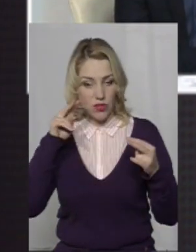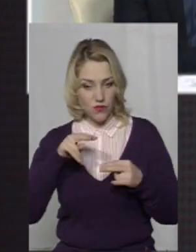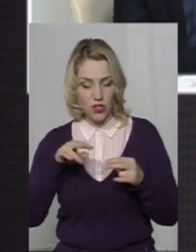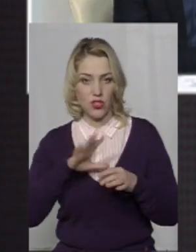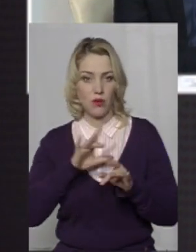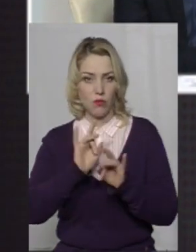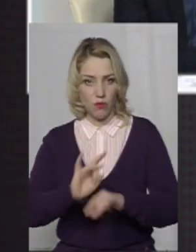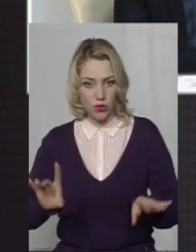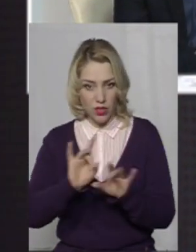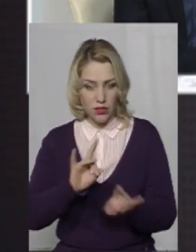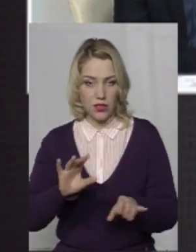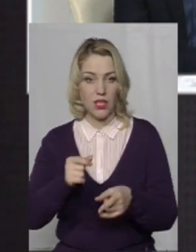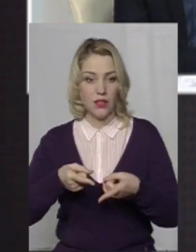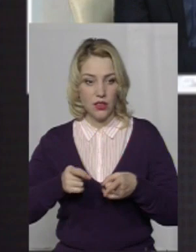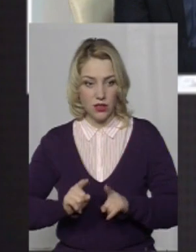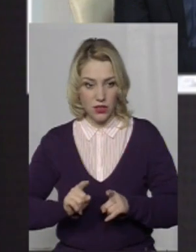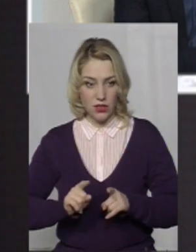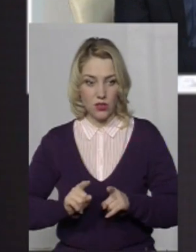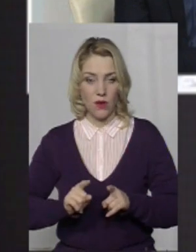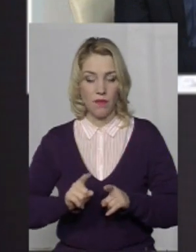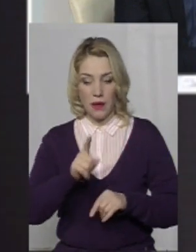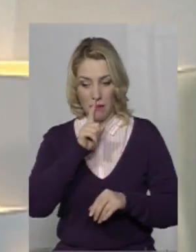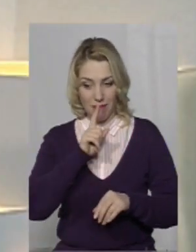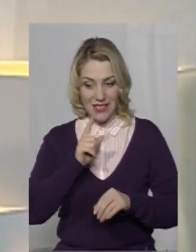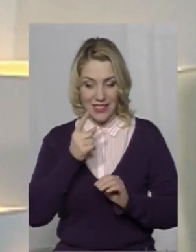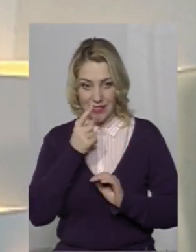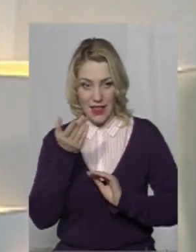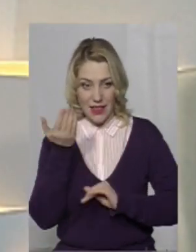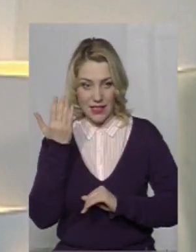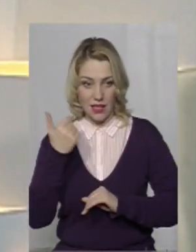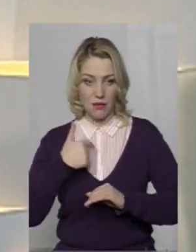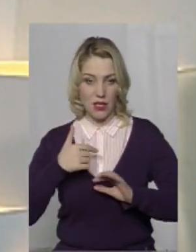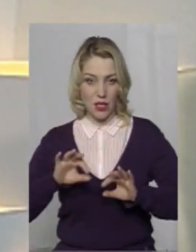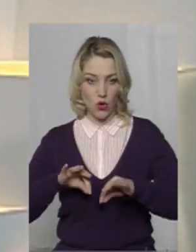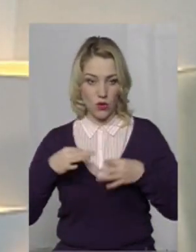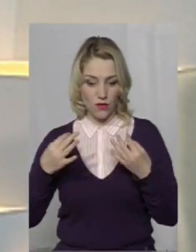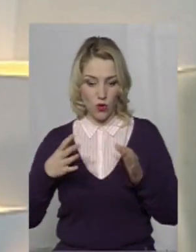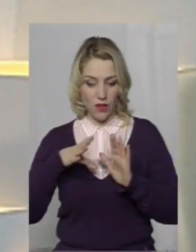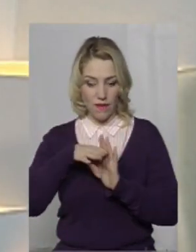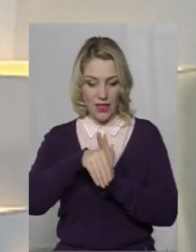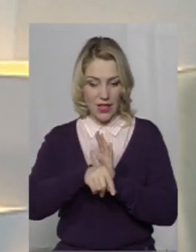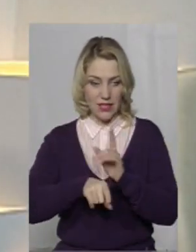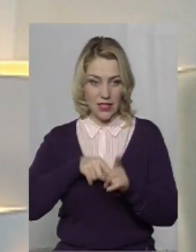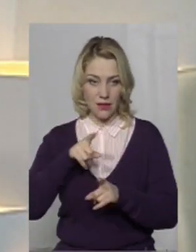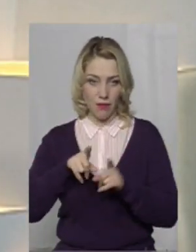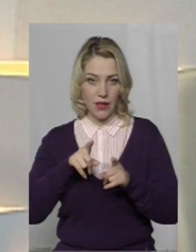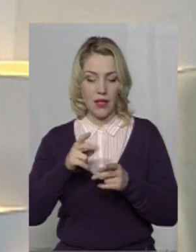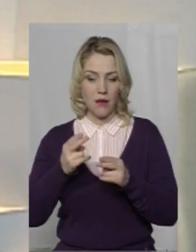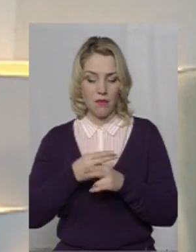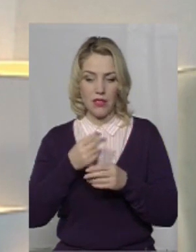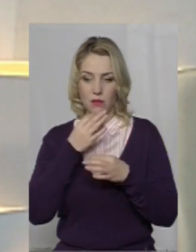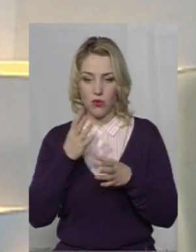пояснення. І дійсно, буквально місяць назад мені дозволили внести зміни без будь-яких